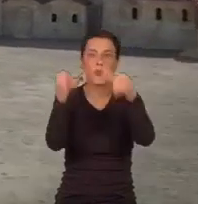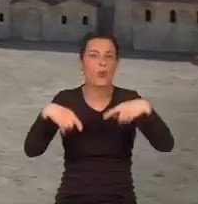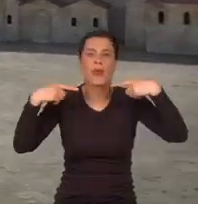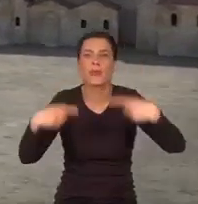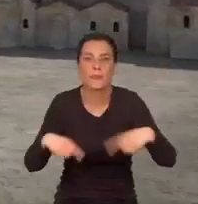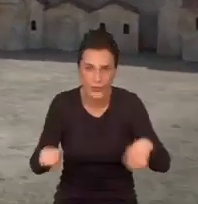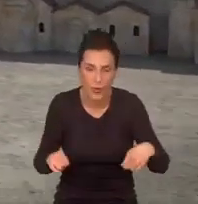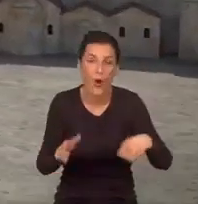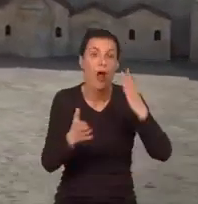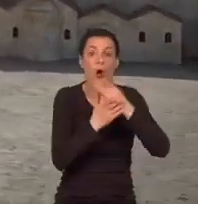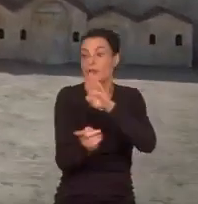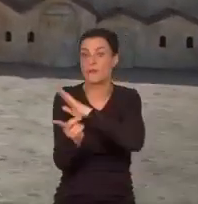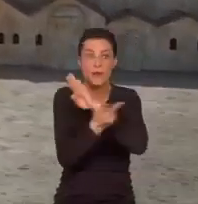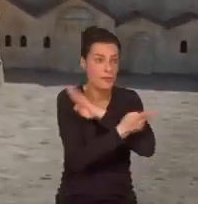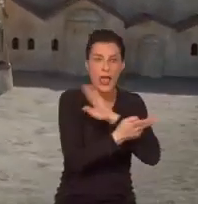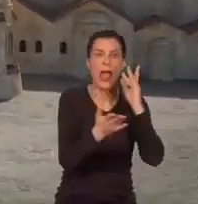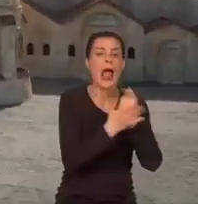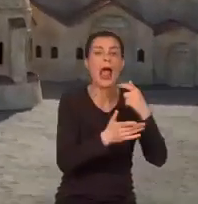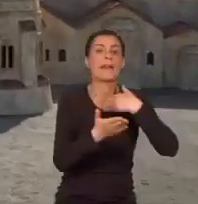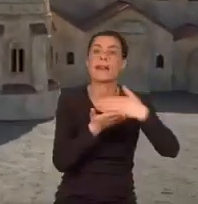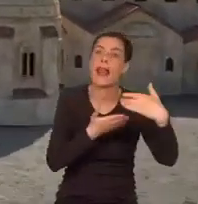budowniczowie nie wiedzieli nawet, czy to realne.